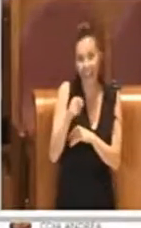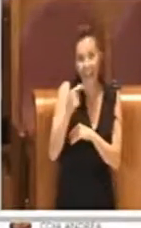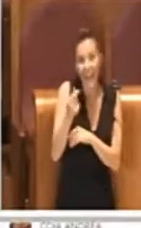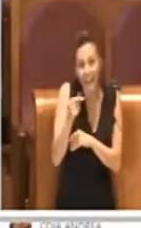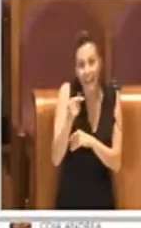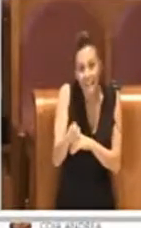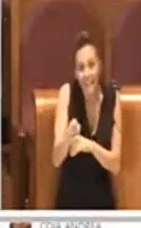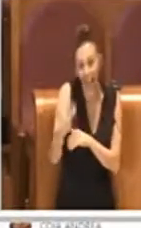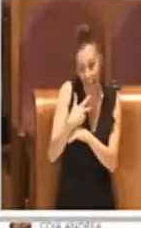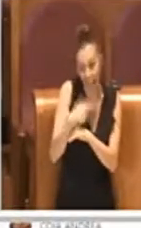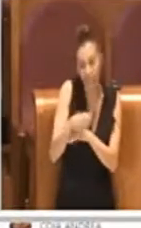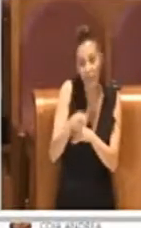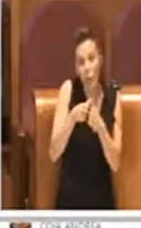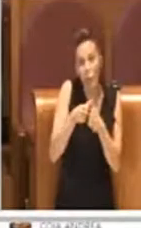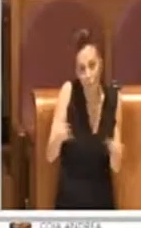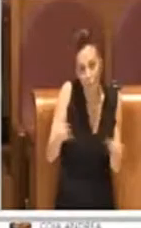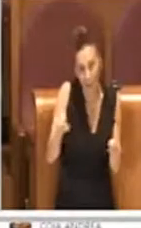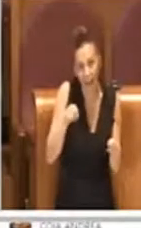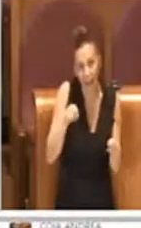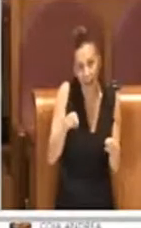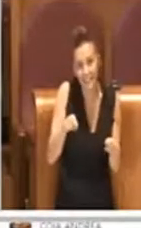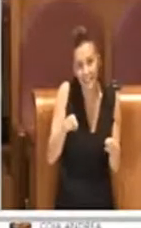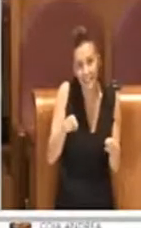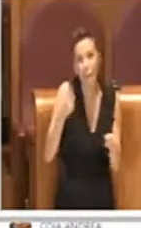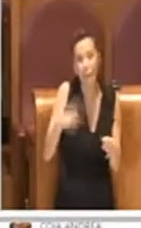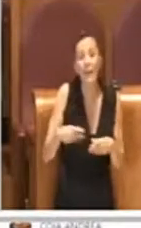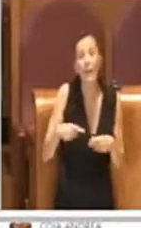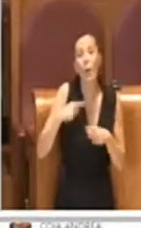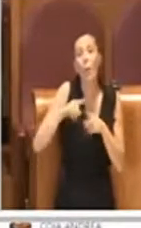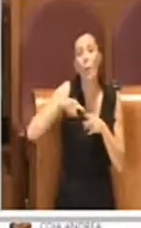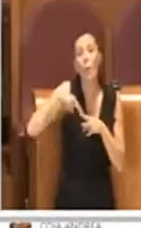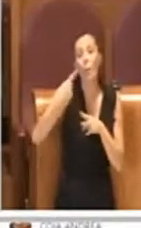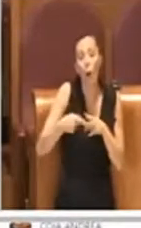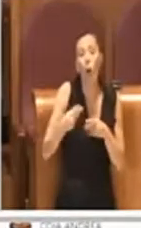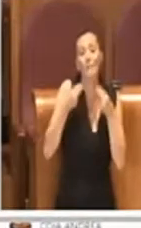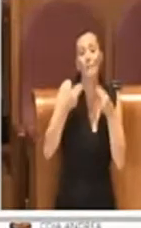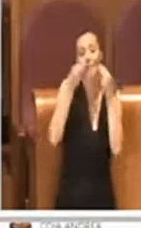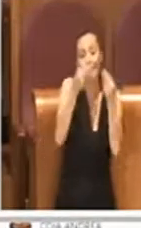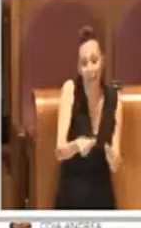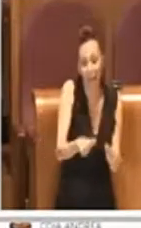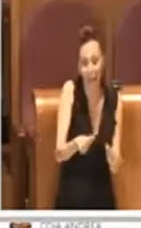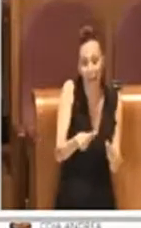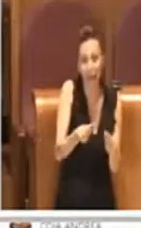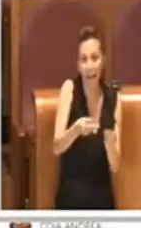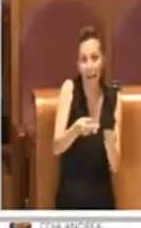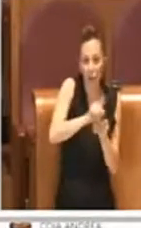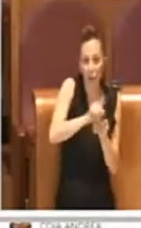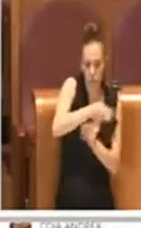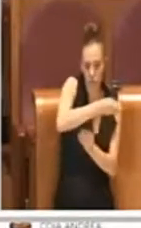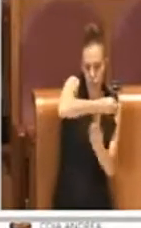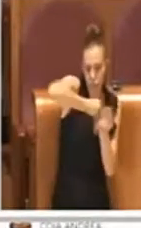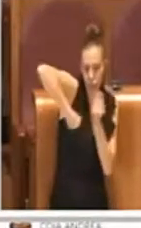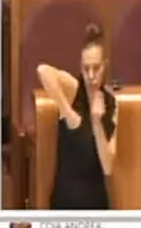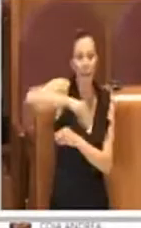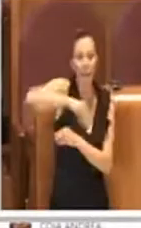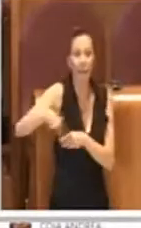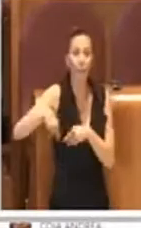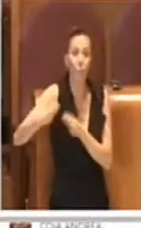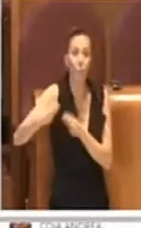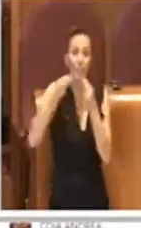fornire servizi ai cittadini stessi tramite l